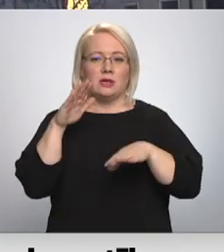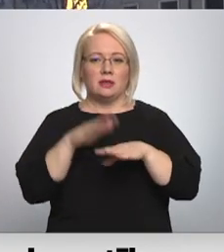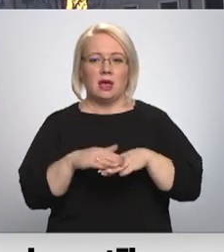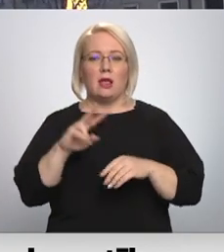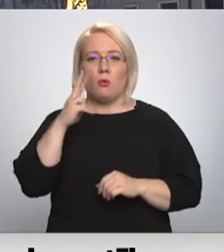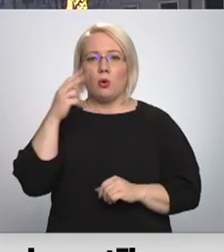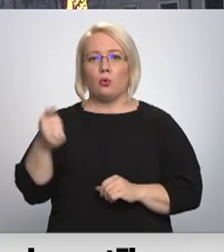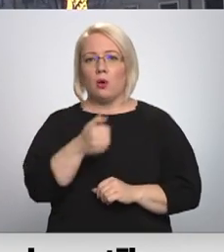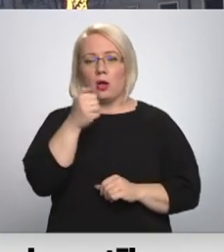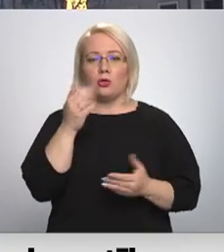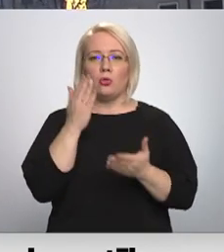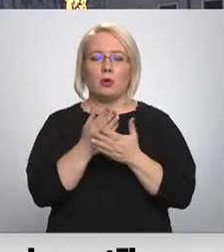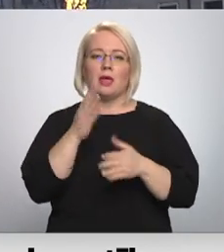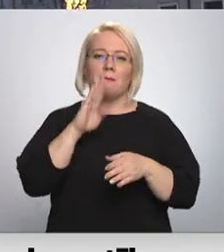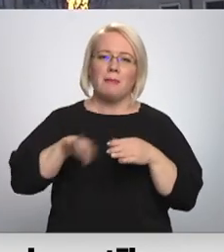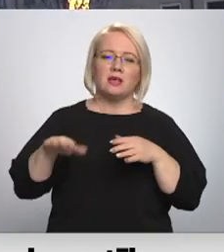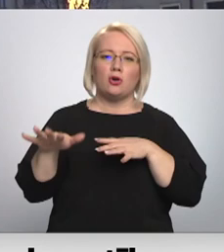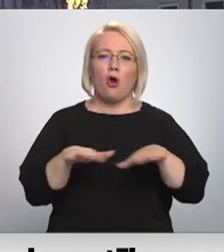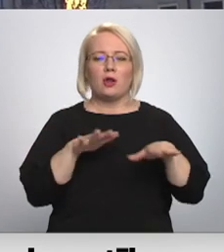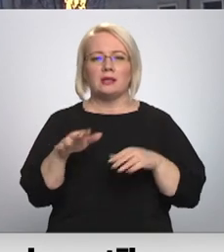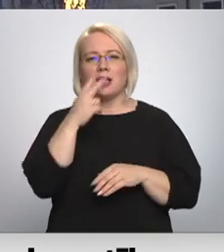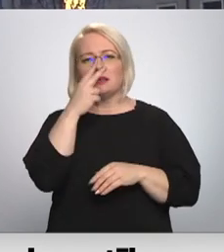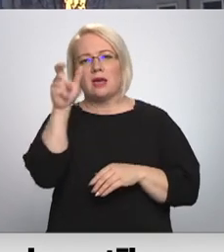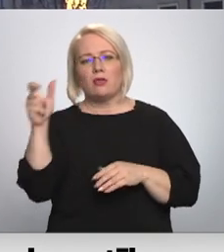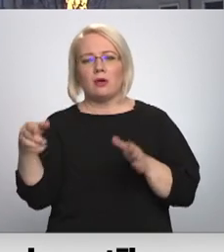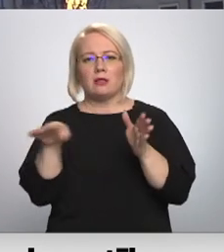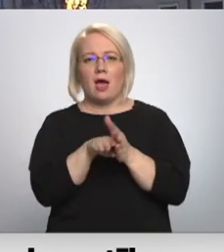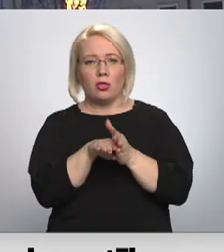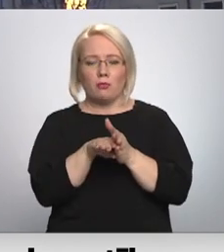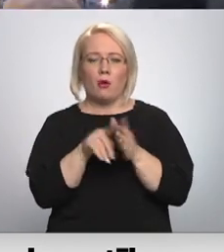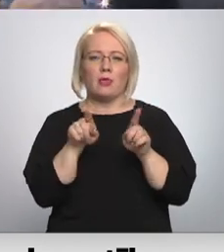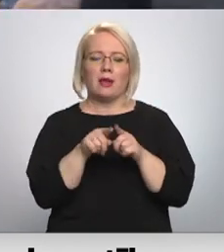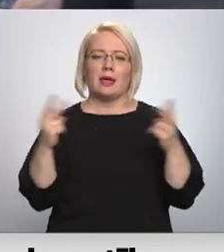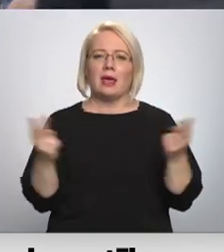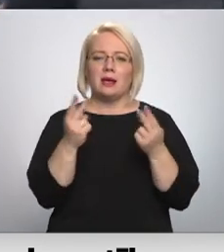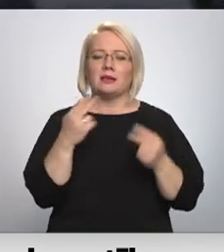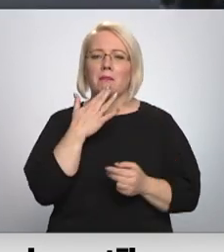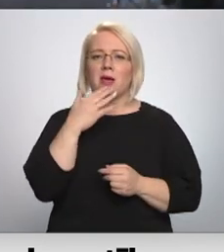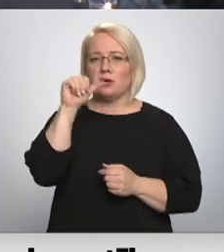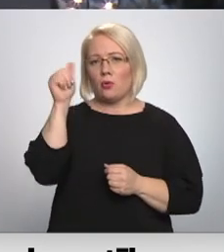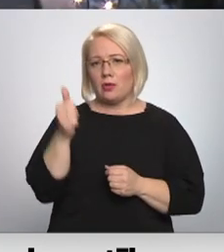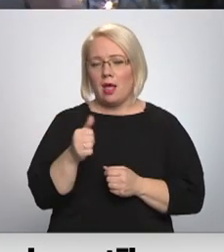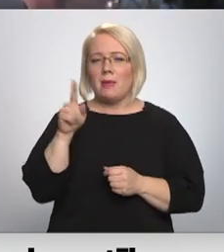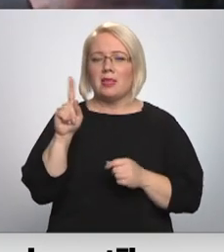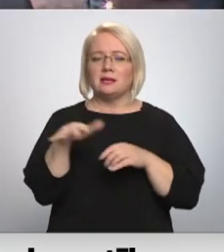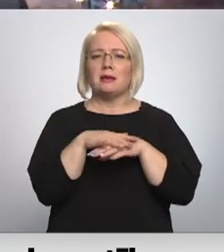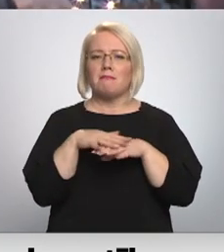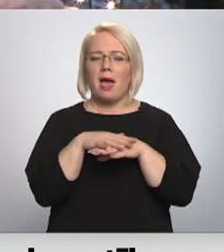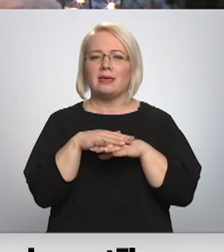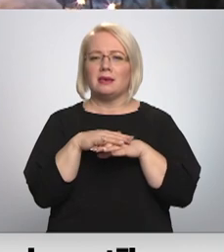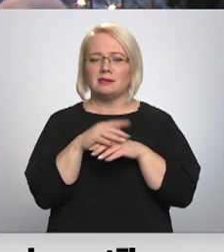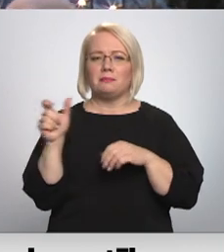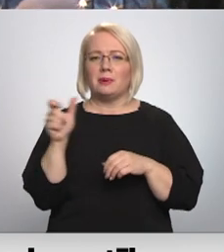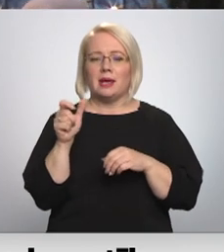otro gadu notiek bēs organizētas skatītāju klātbūtnes un ierastījiem pasaktēliem. Tomēr tas joprojām ir maģisks brīdis un